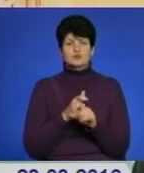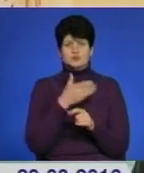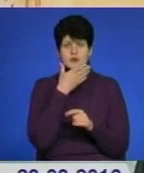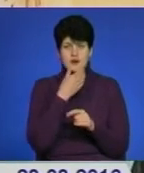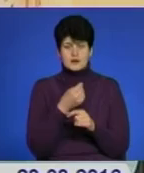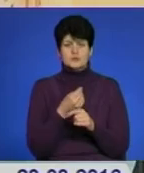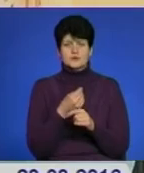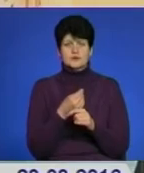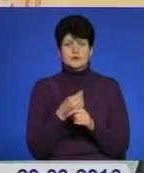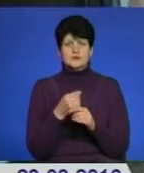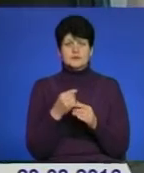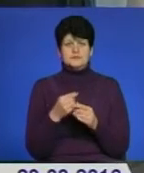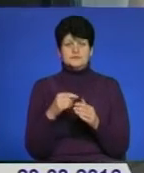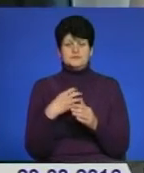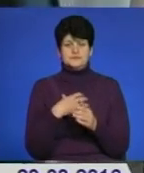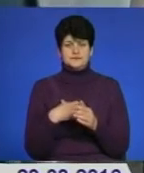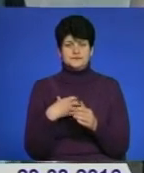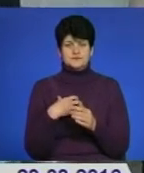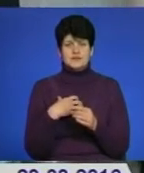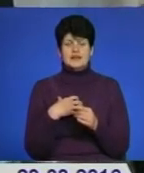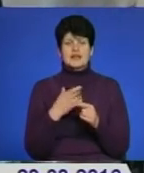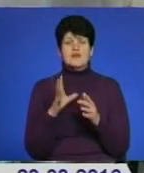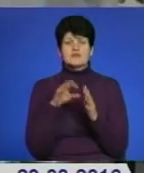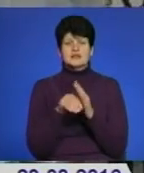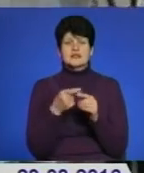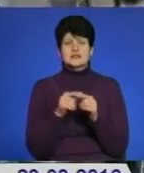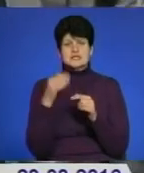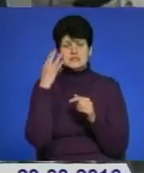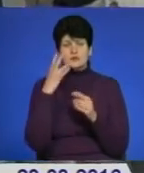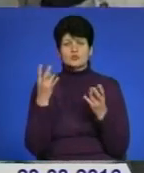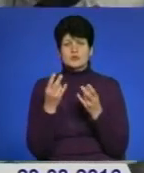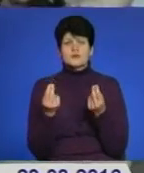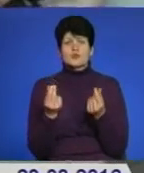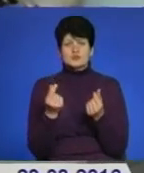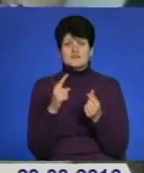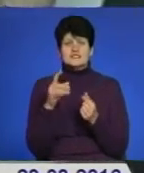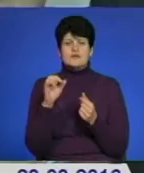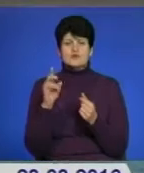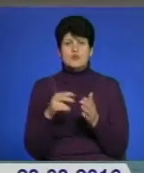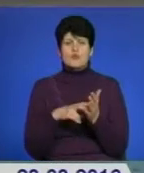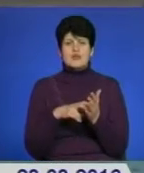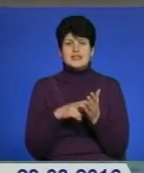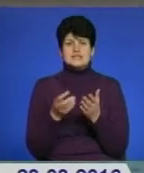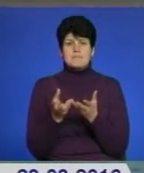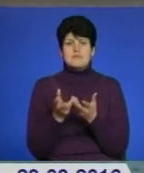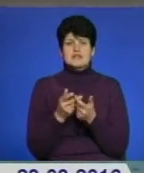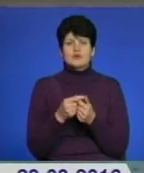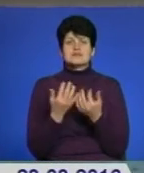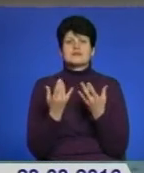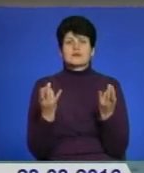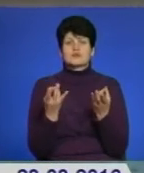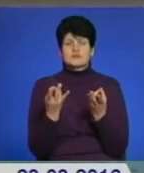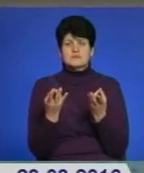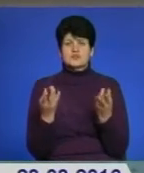суттєво. Для втілення цих задумів потрібні кошти. У Забуцькому навіть бояться підраховувати, скільки їх потрібно.